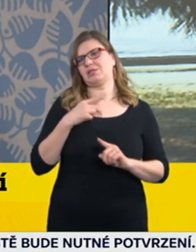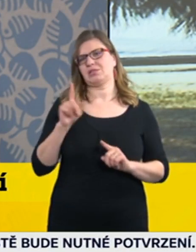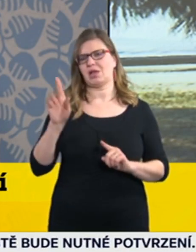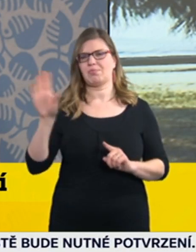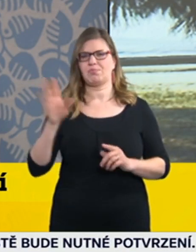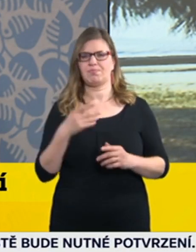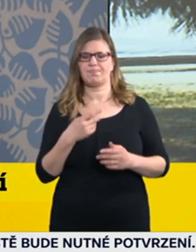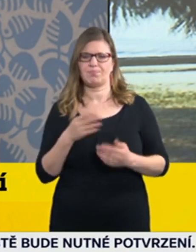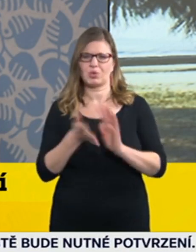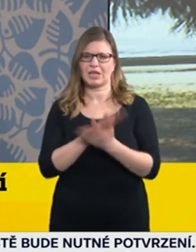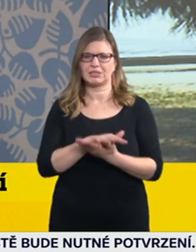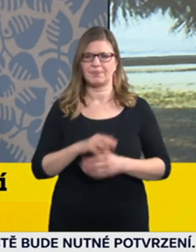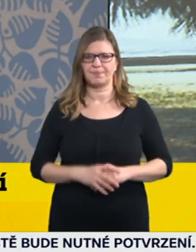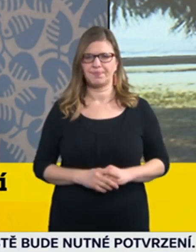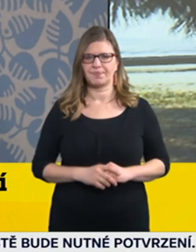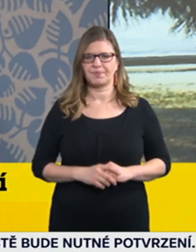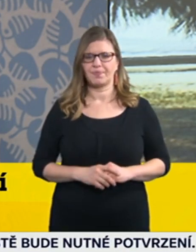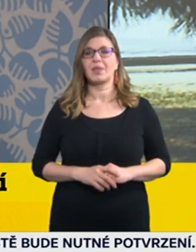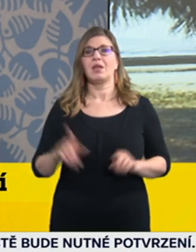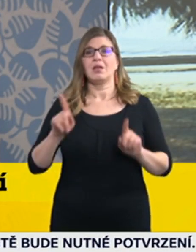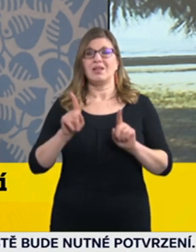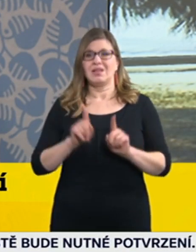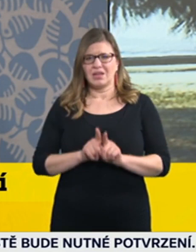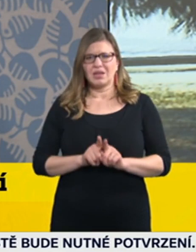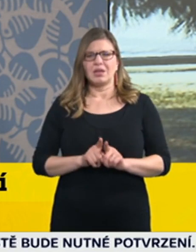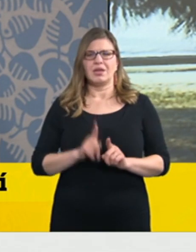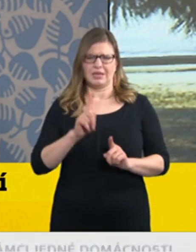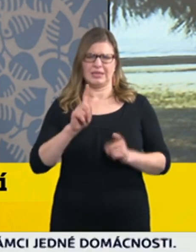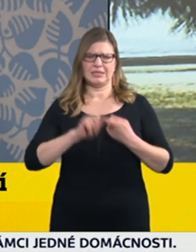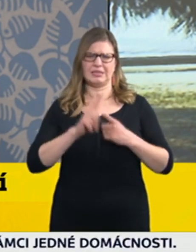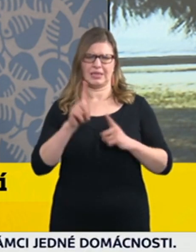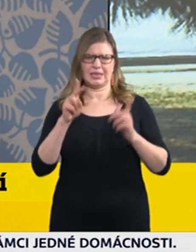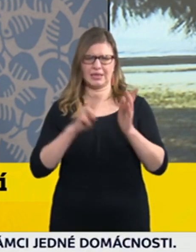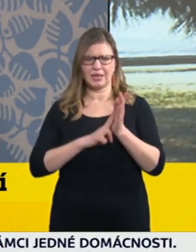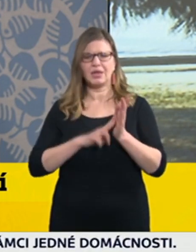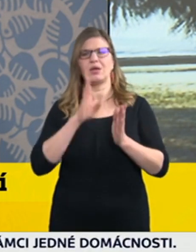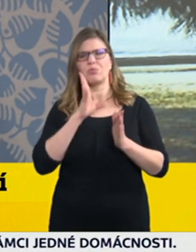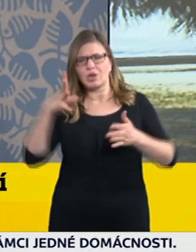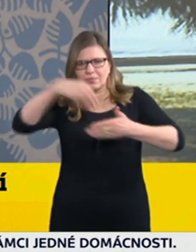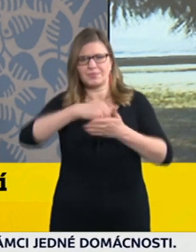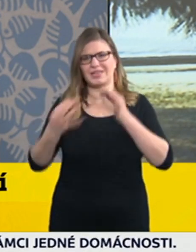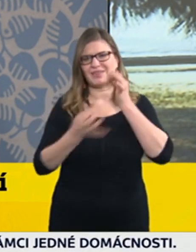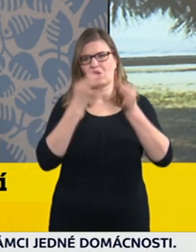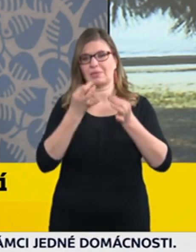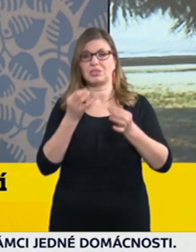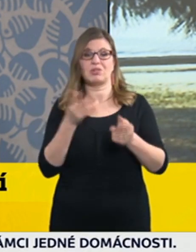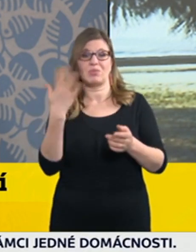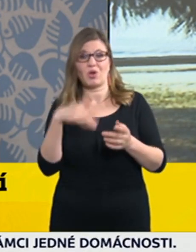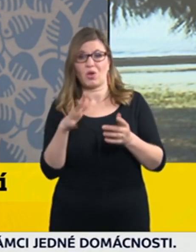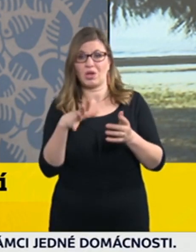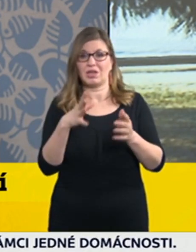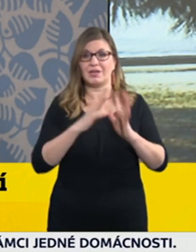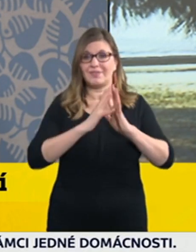zakomponováno do ISINu informace o tom, že při vyšetření došlo k podezření, případně k potvrzení této